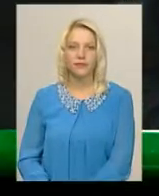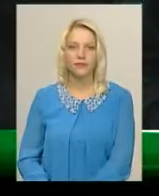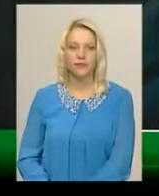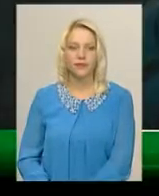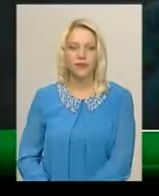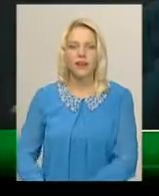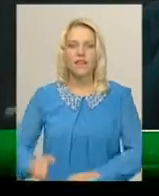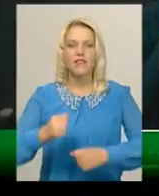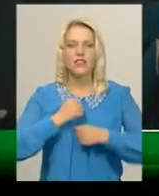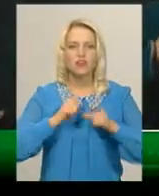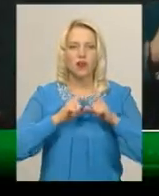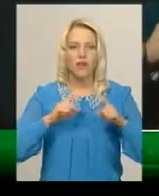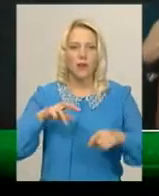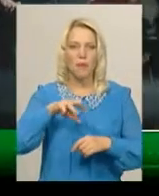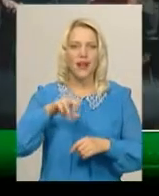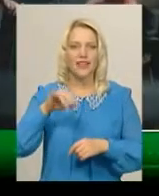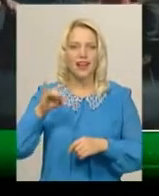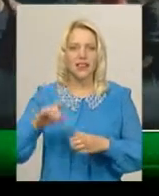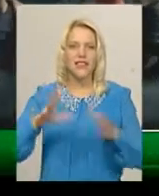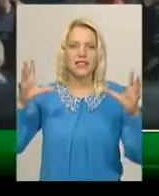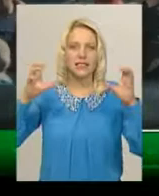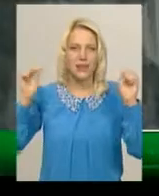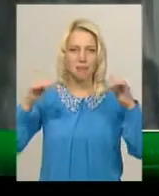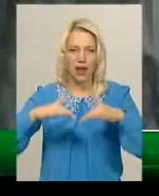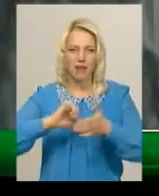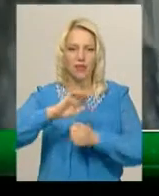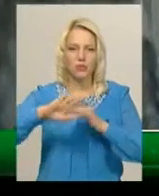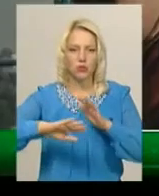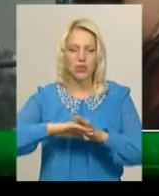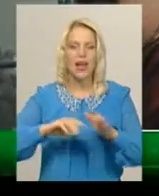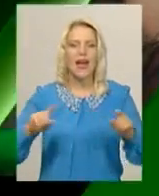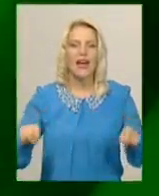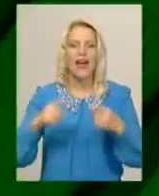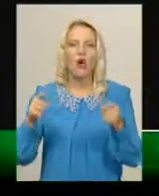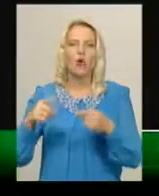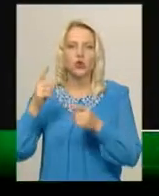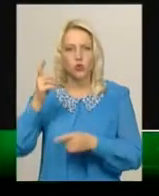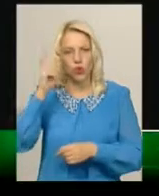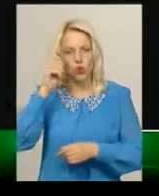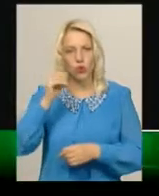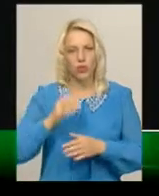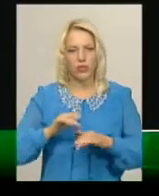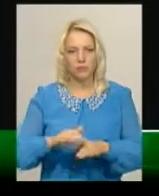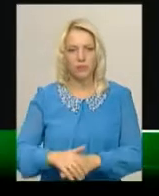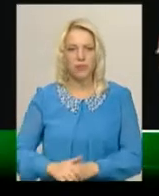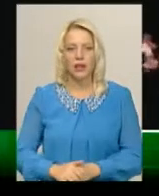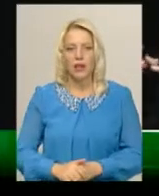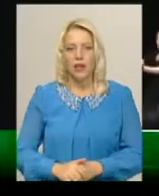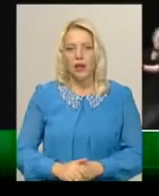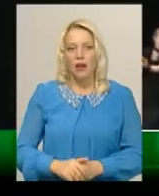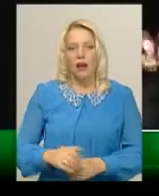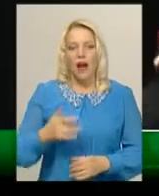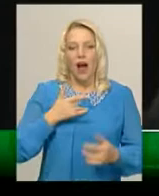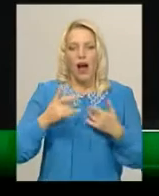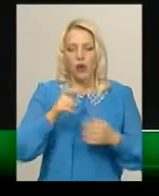Військова школа «Мілітарія» зібрала в Кам'янці-Подільському близько 200 реконструкторів. Актори Хмельницького обласного академічного